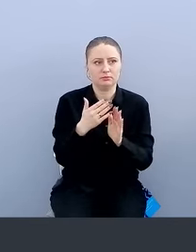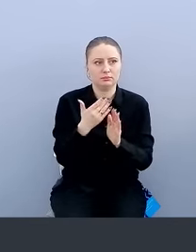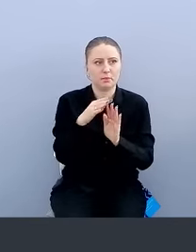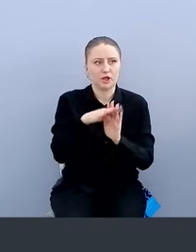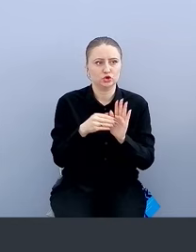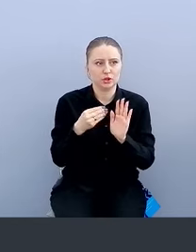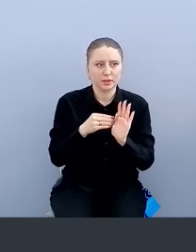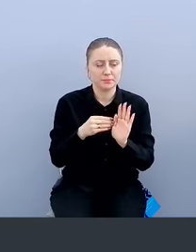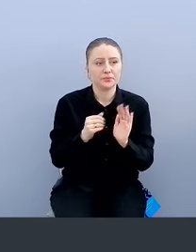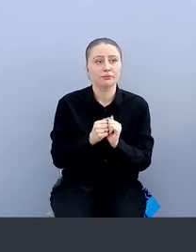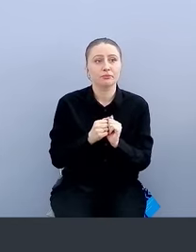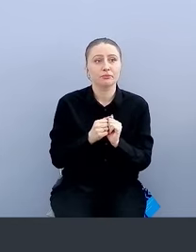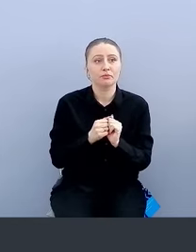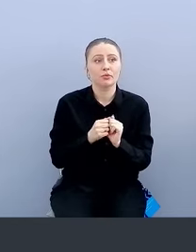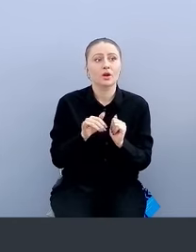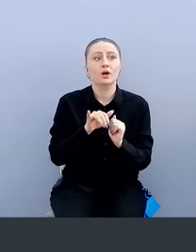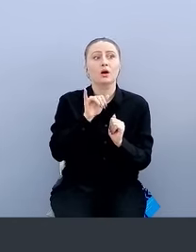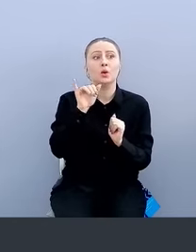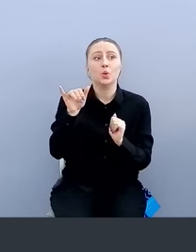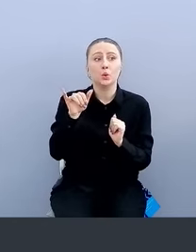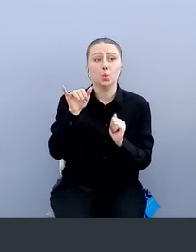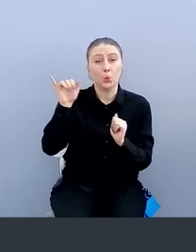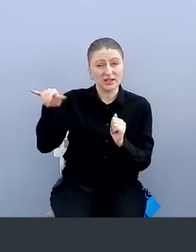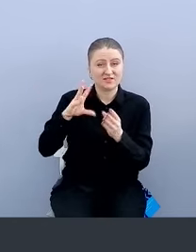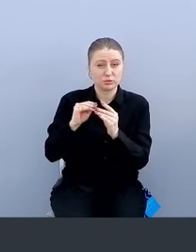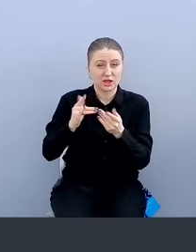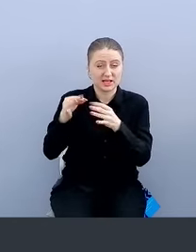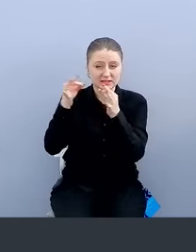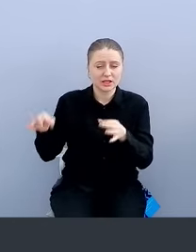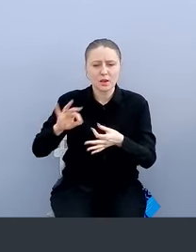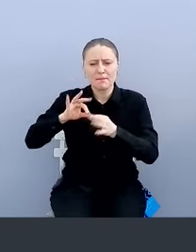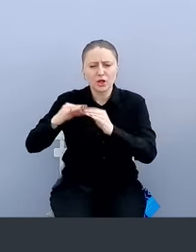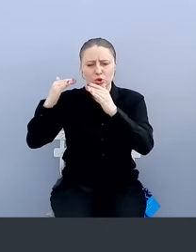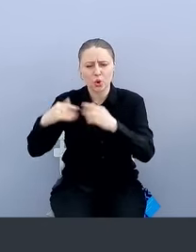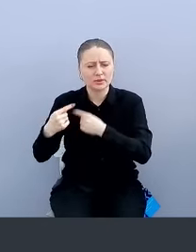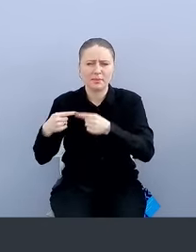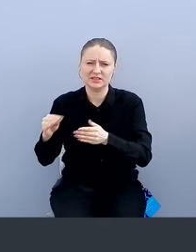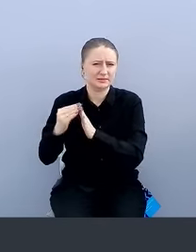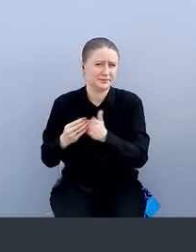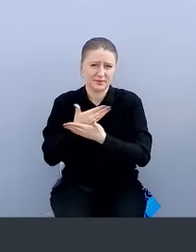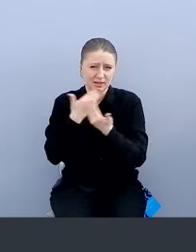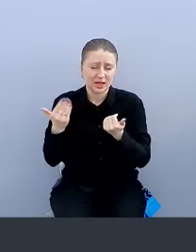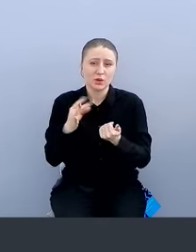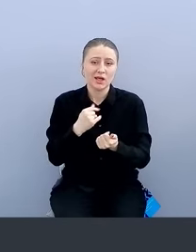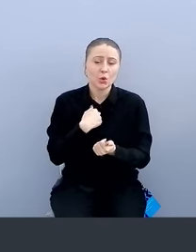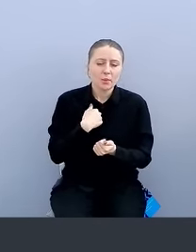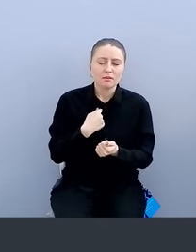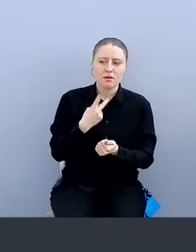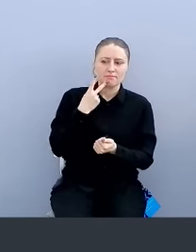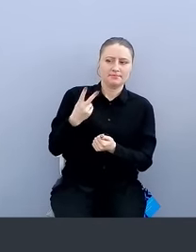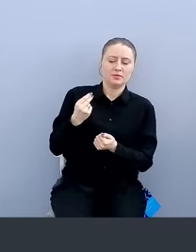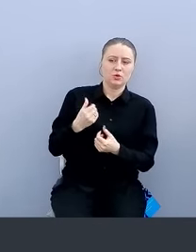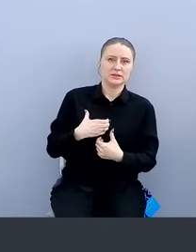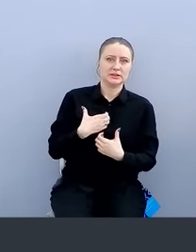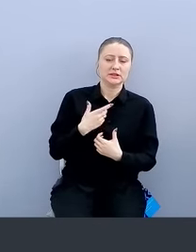Тут у них на сайте не так подробно описан процесс, и, честно, лично у меня там большие опасения вызывает